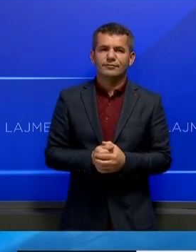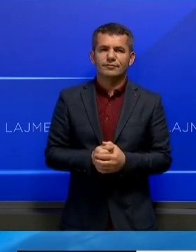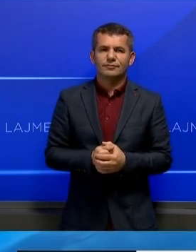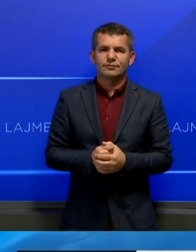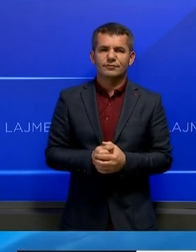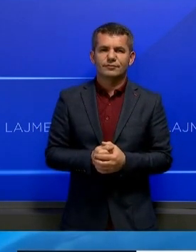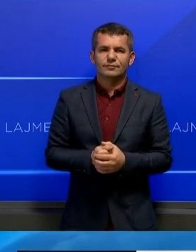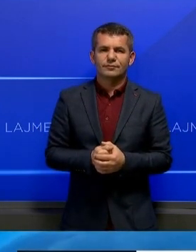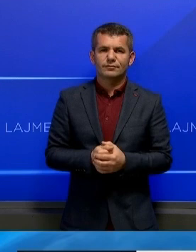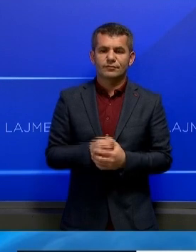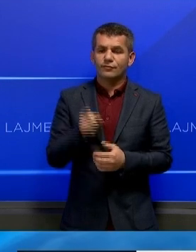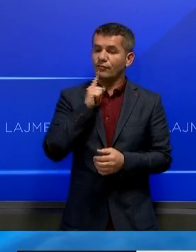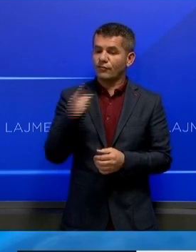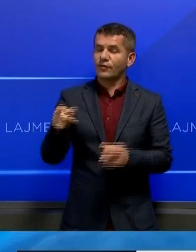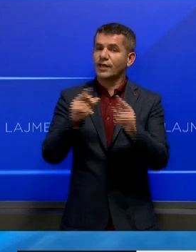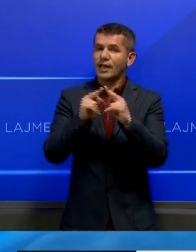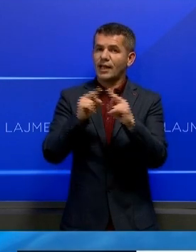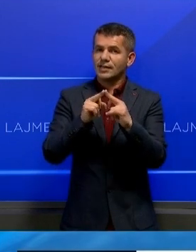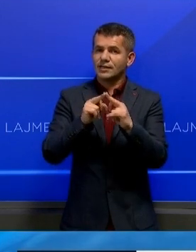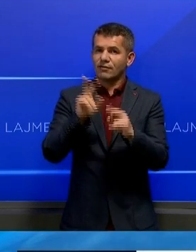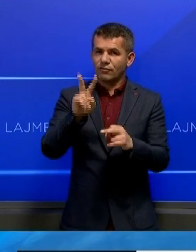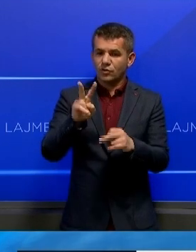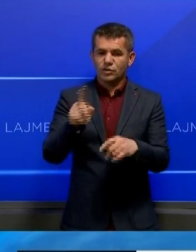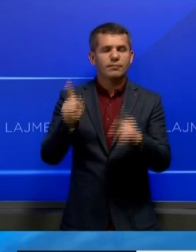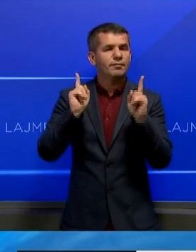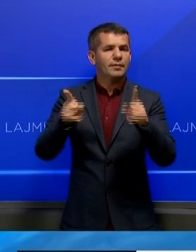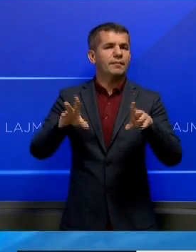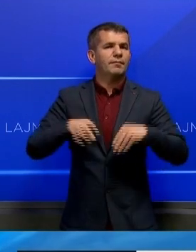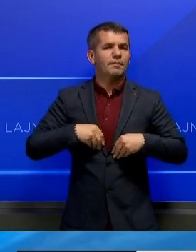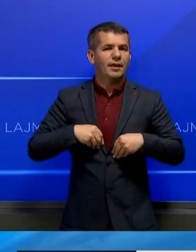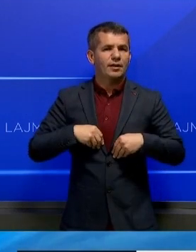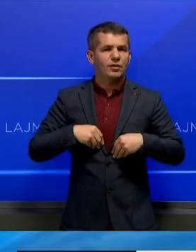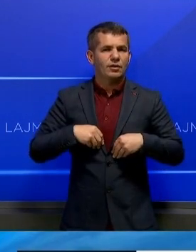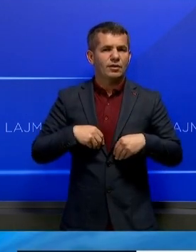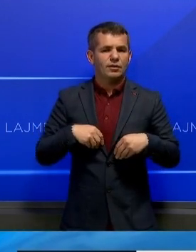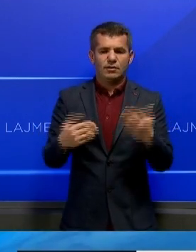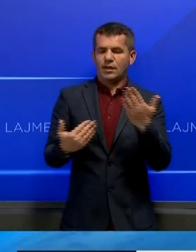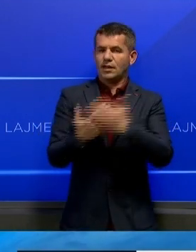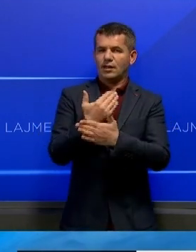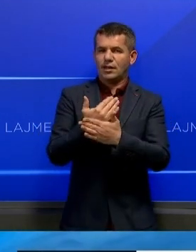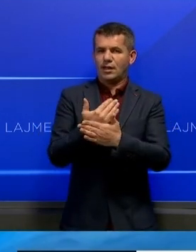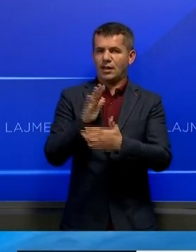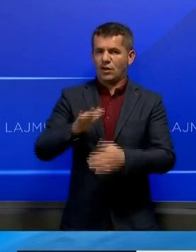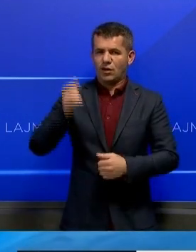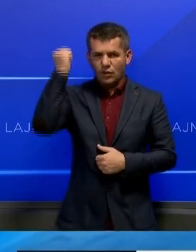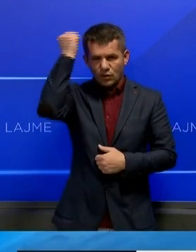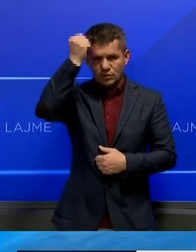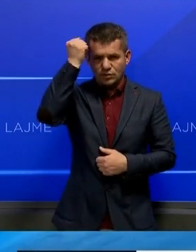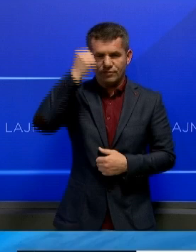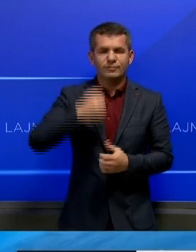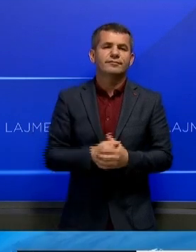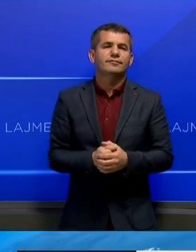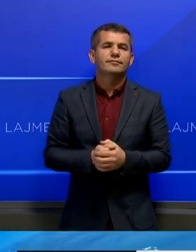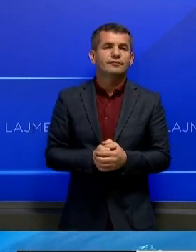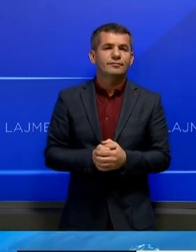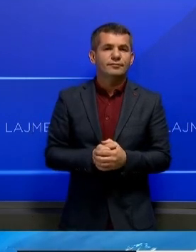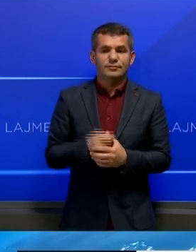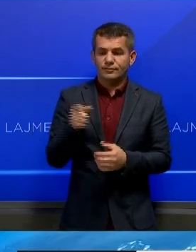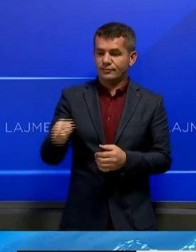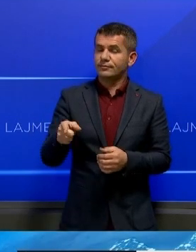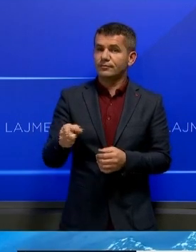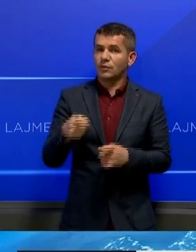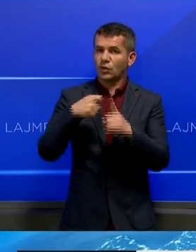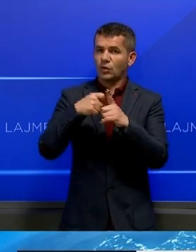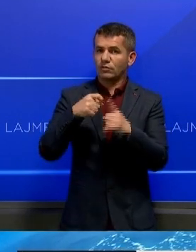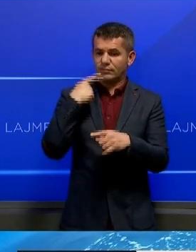Që Aleksandr Vucici të pranaj realitetin e rinë në Kosovë. Konjufsa theksoj se